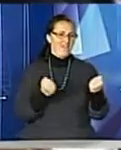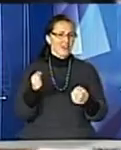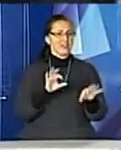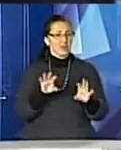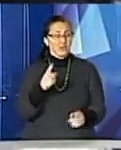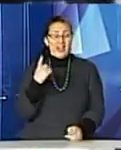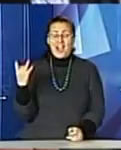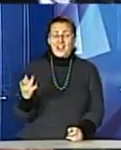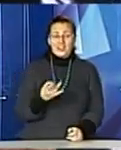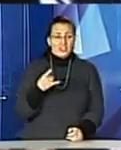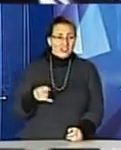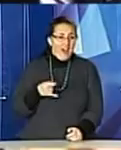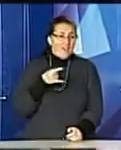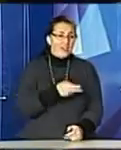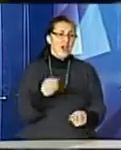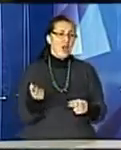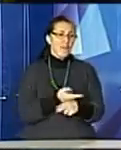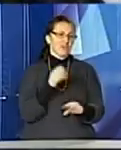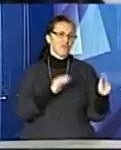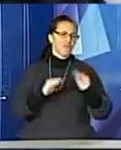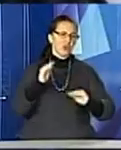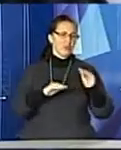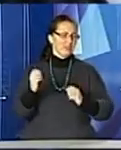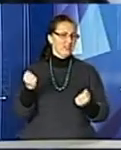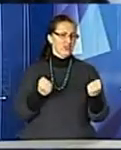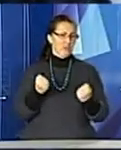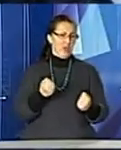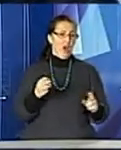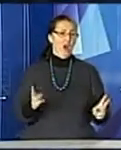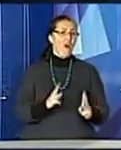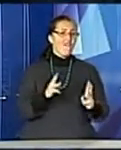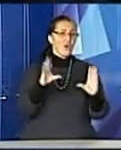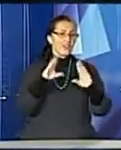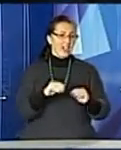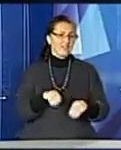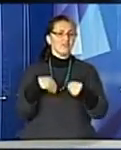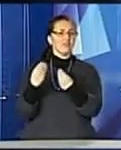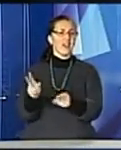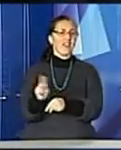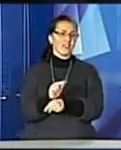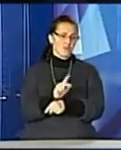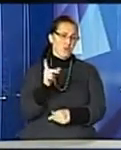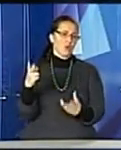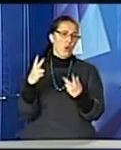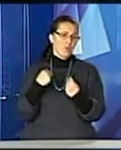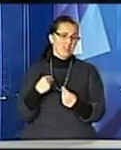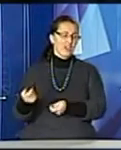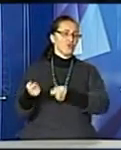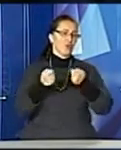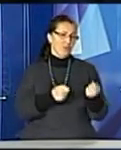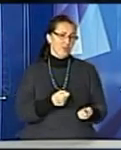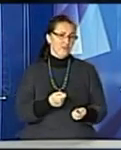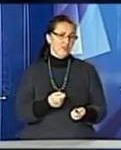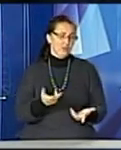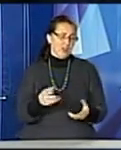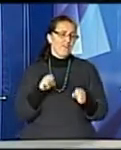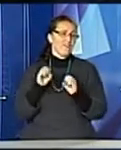вперше виїхав на маршрут без відповідної комплектації. Вогнегасники подали на ремонт. Казали, що привезуть. Дали на якийсь час,